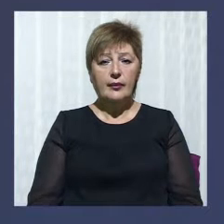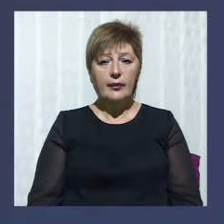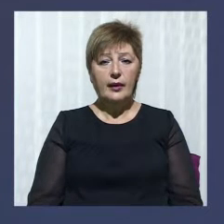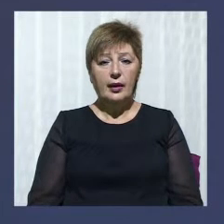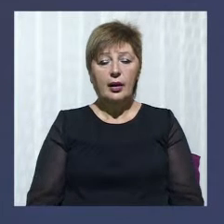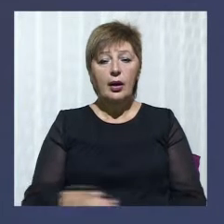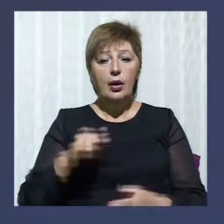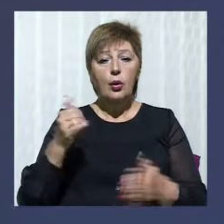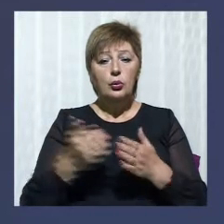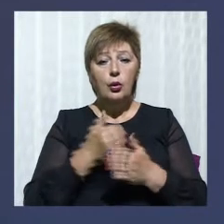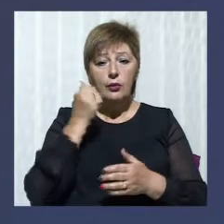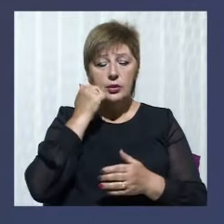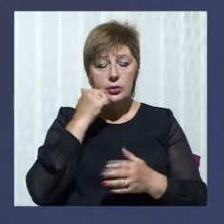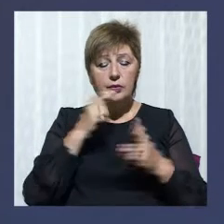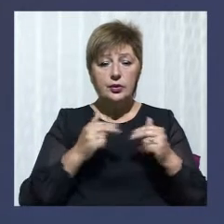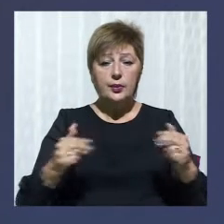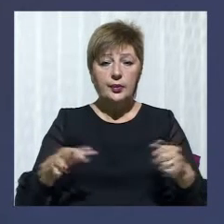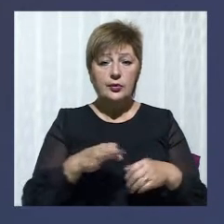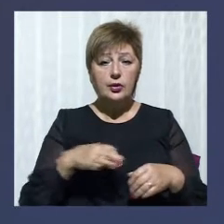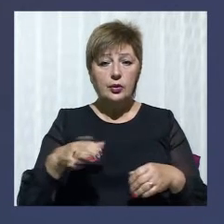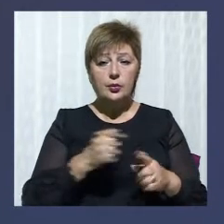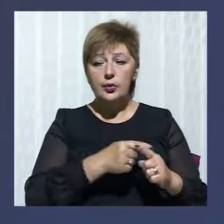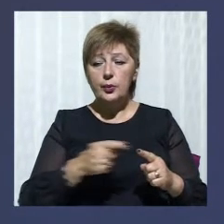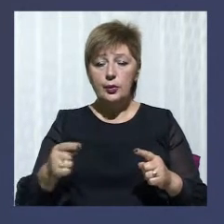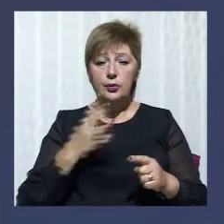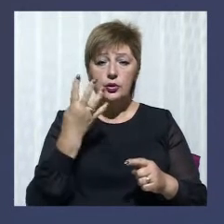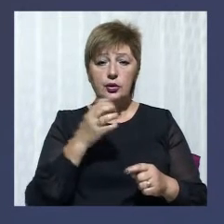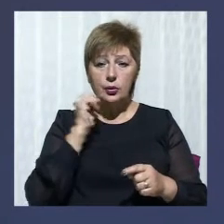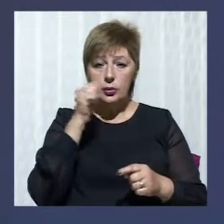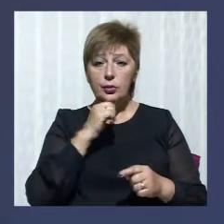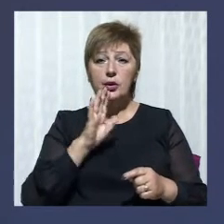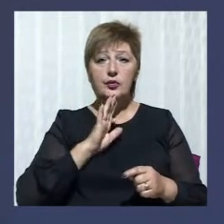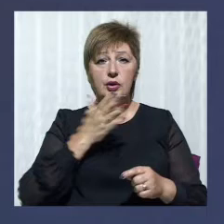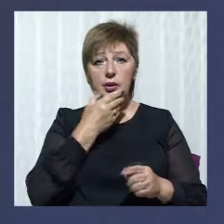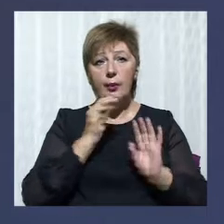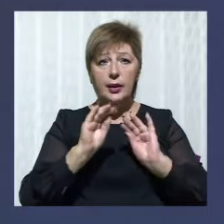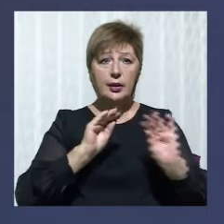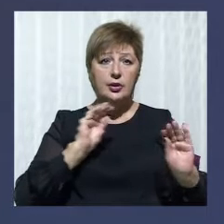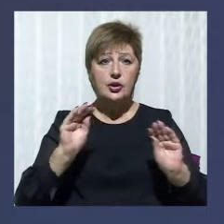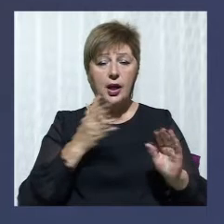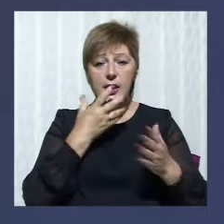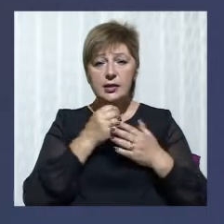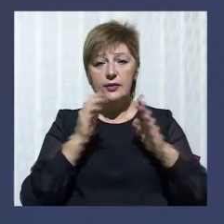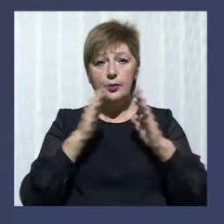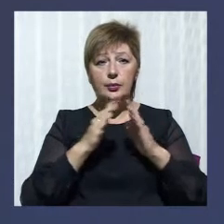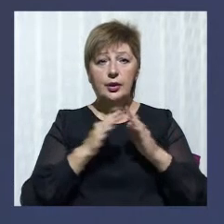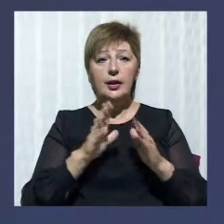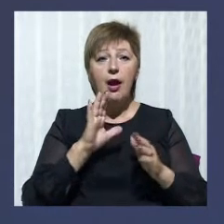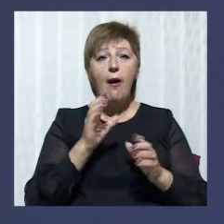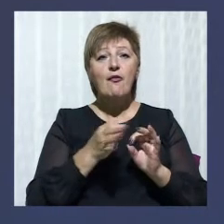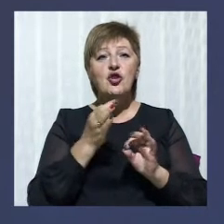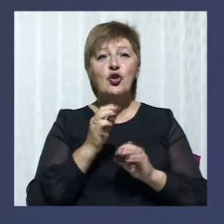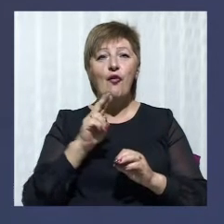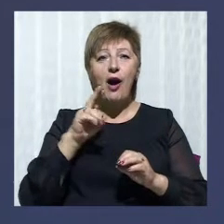В Новмосковську Дніпропетровської області протягом 4 років жінка прикрашає свій будинок вишиванками. Майстриня